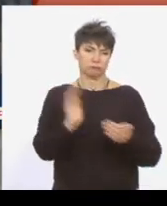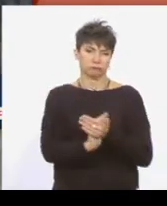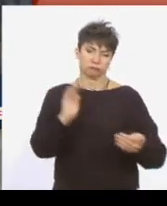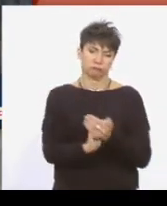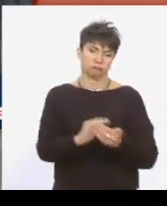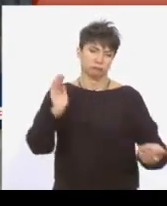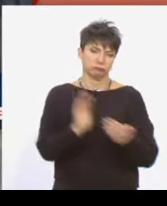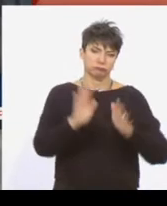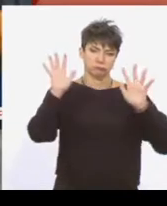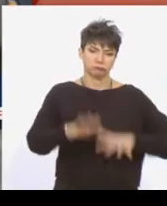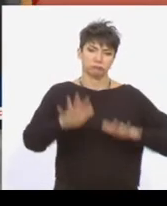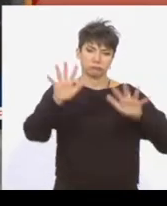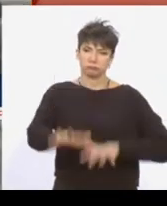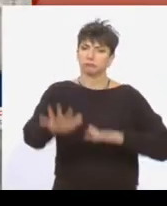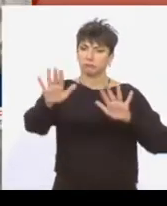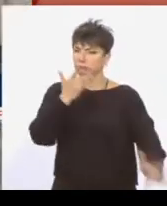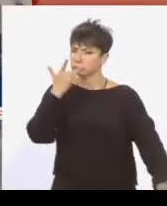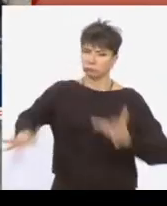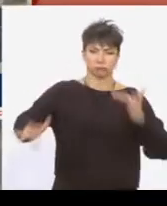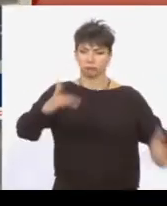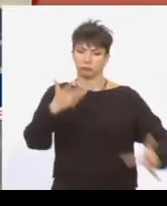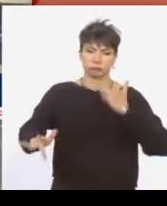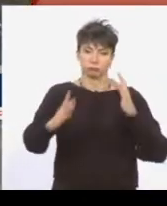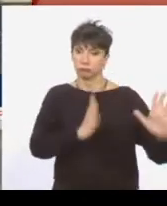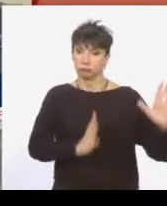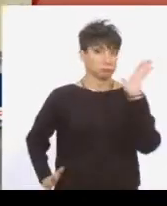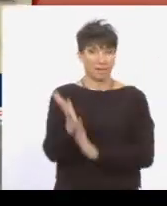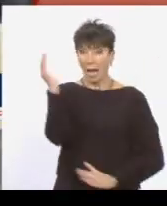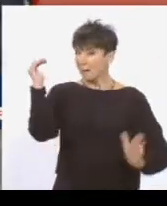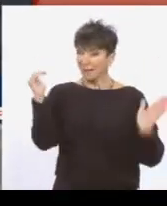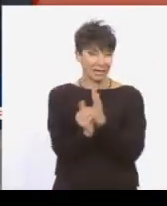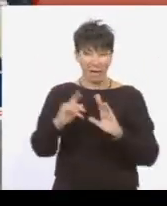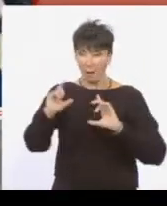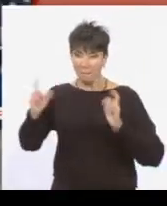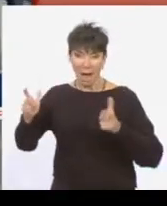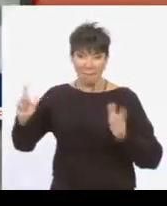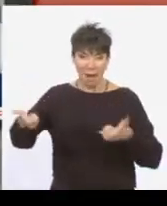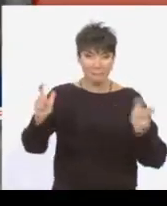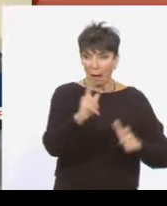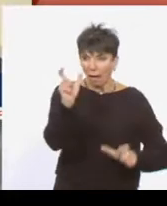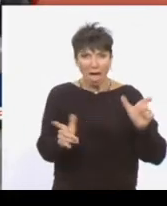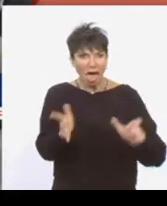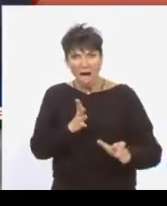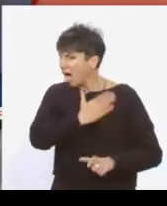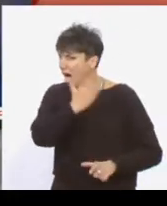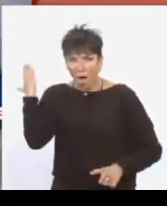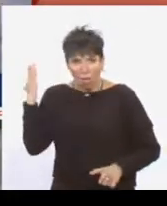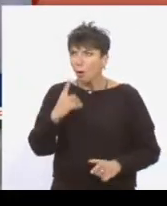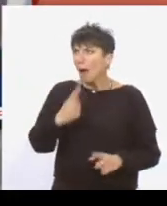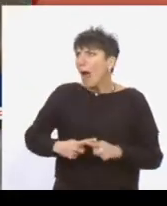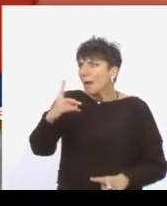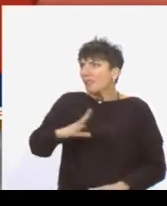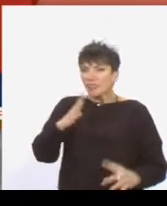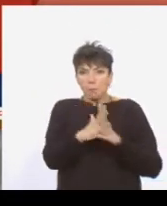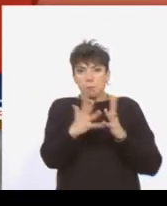Χιλιάδες Ρώσοι καταλείπουν τη χώρα, ενώ μέχρι στιγμής έχουν γίνει 15.000 συλλήψεις σύμφωνα με το BBC πολιτών που είναι κατά της εισβολής στην